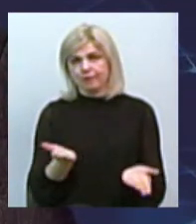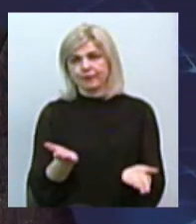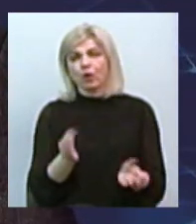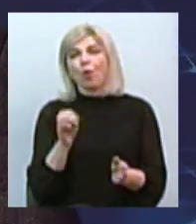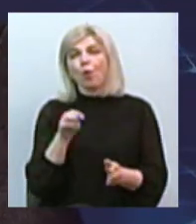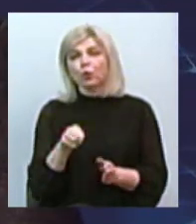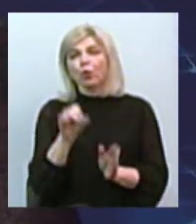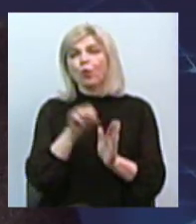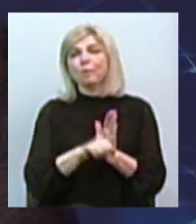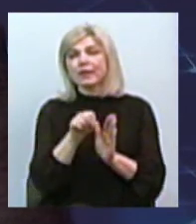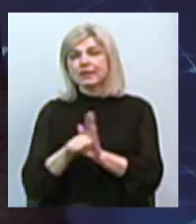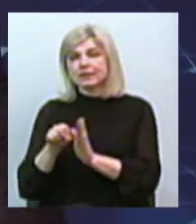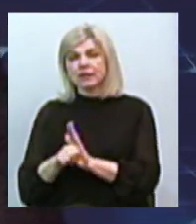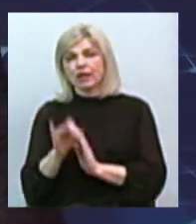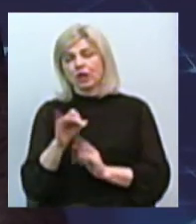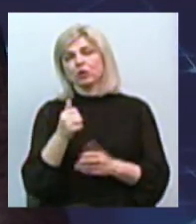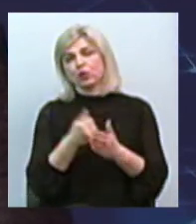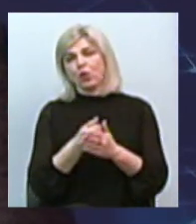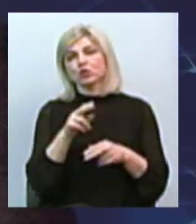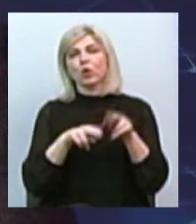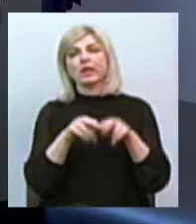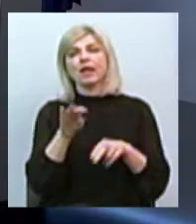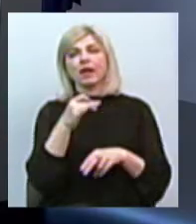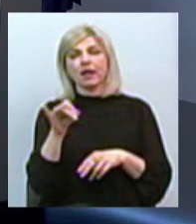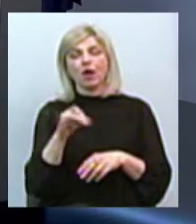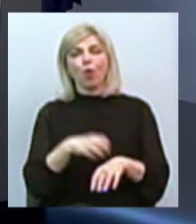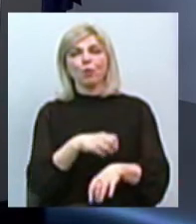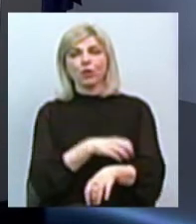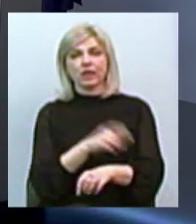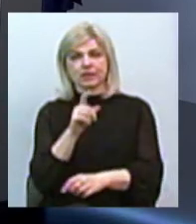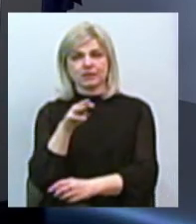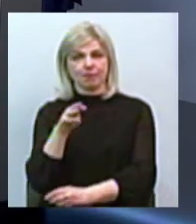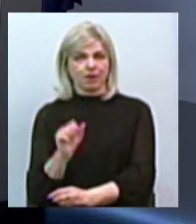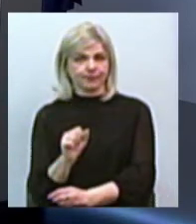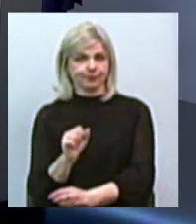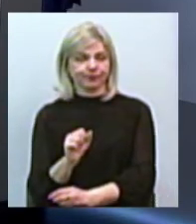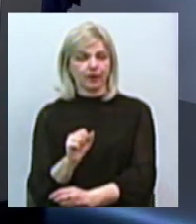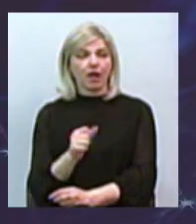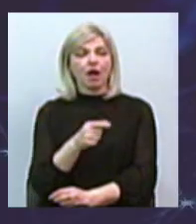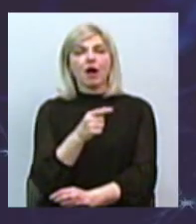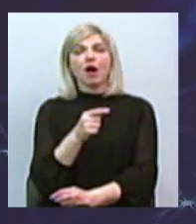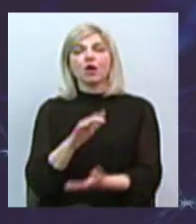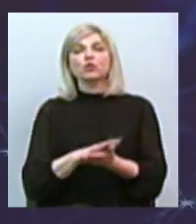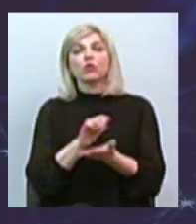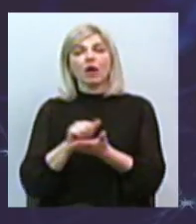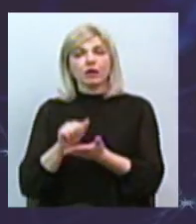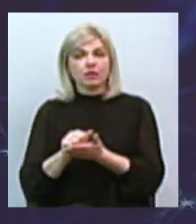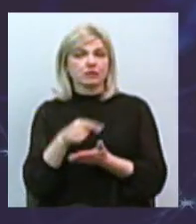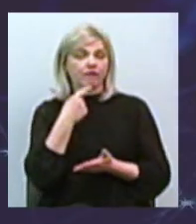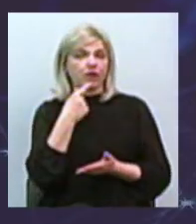вбіць, ну і то строїців комунізму. Я саме про це і згадував, поки ви говорили. Тобто можемо